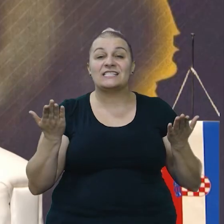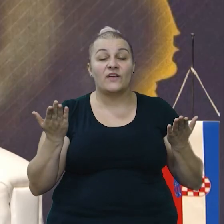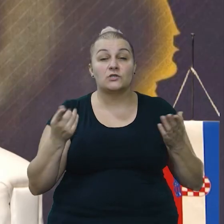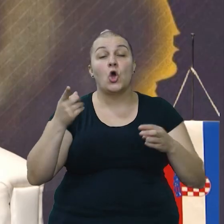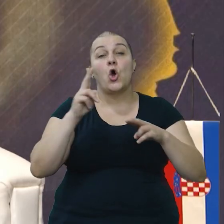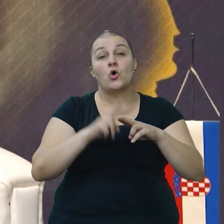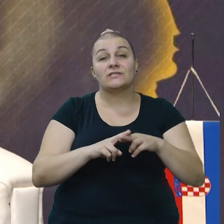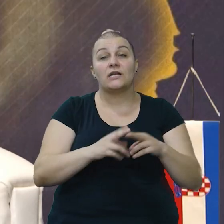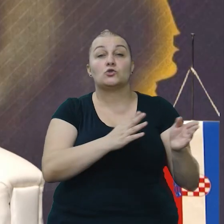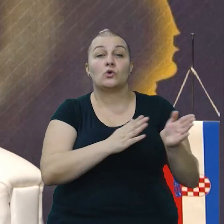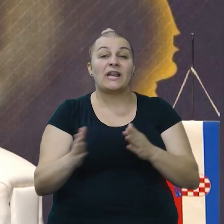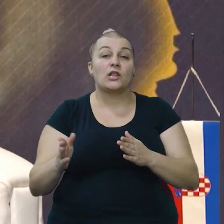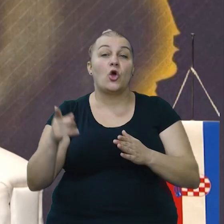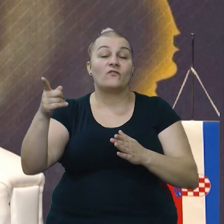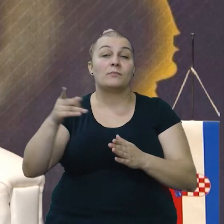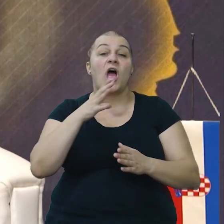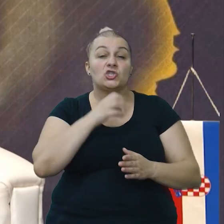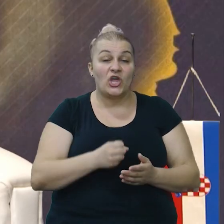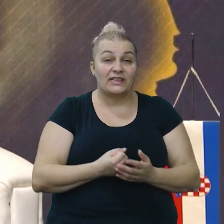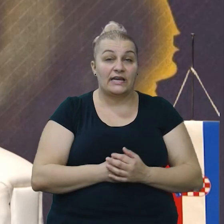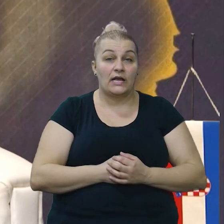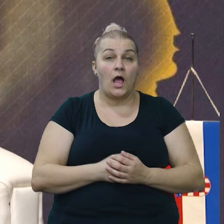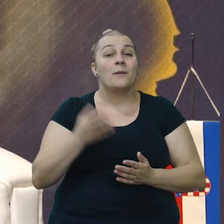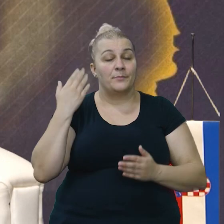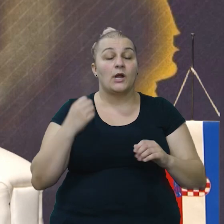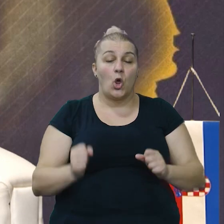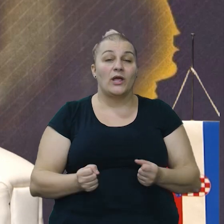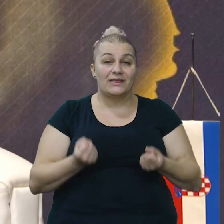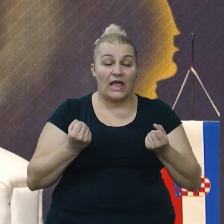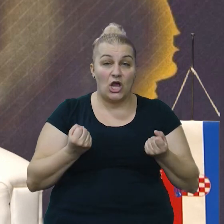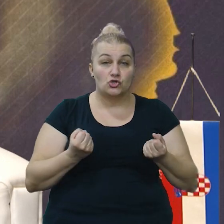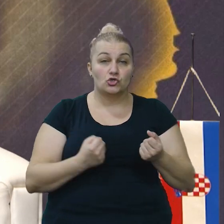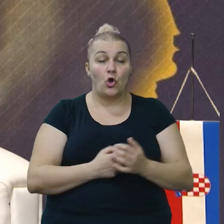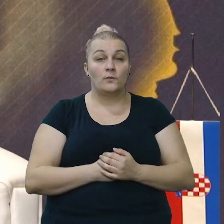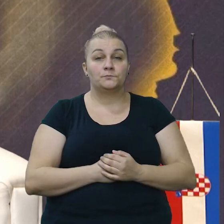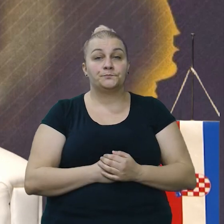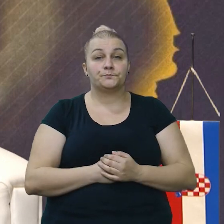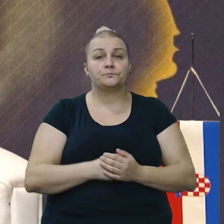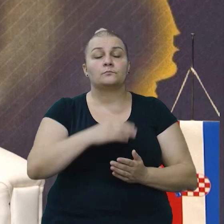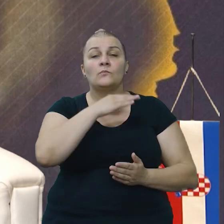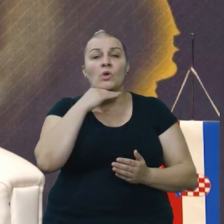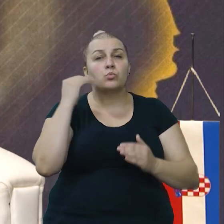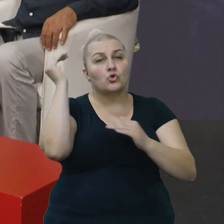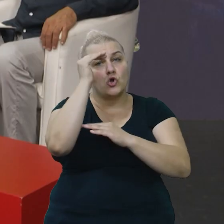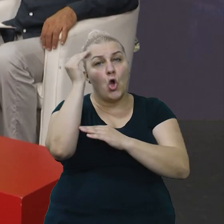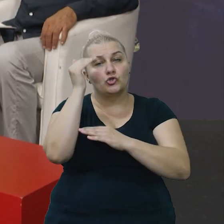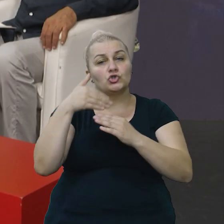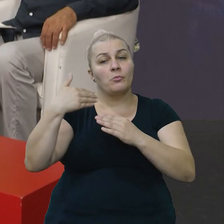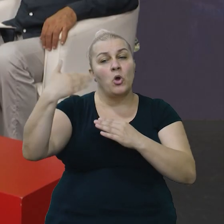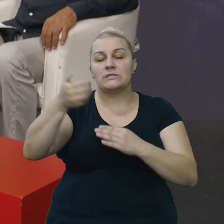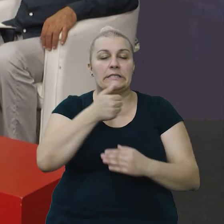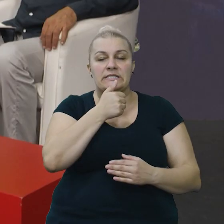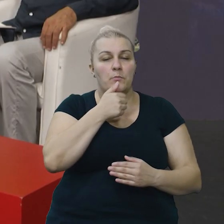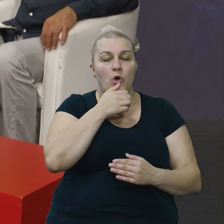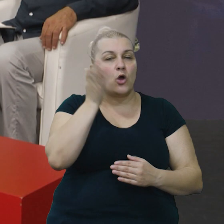ostala su u redovima četnika. Bilo je teško. Puno noći i za toga nisam mogao spavati.